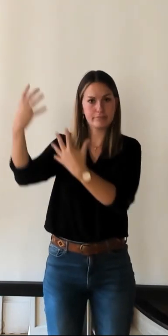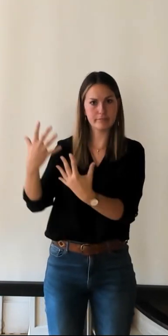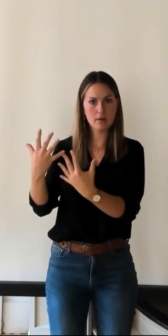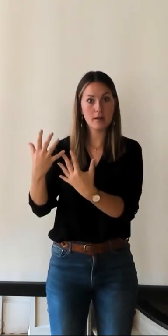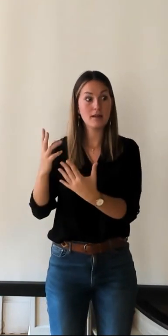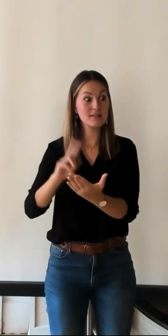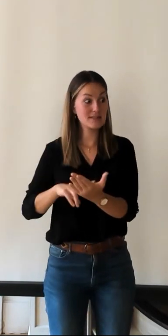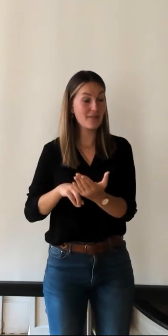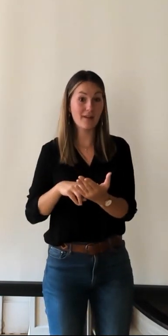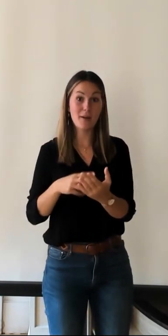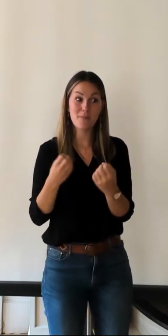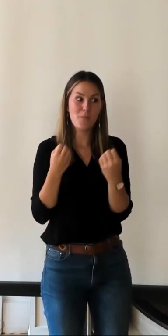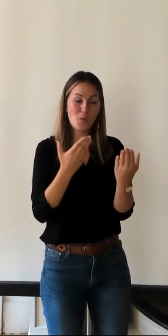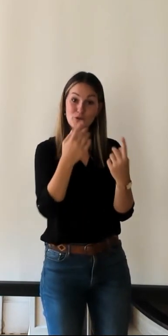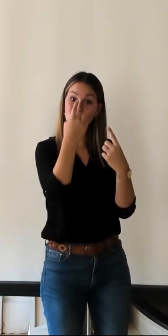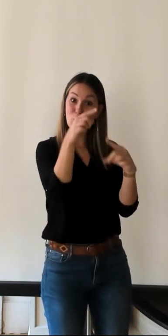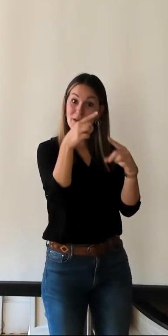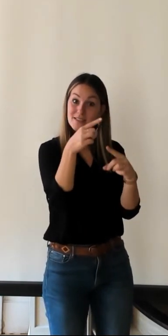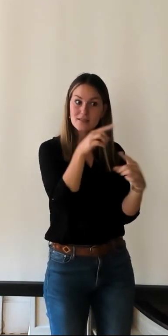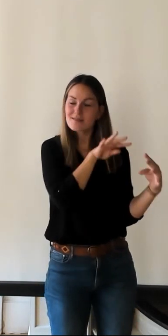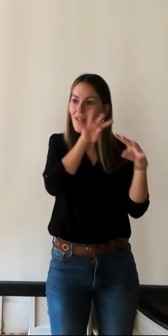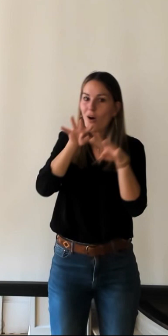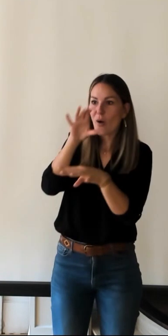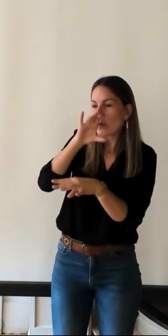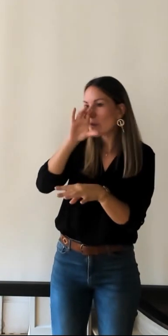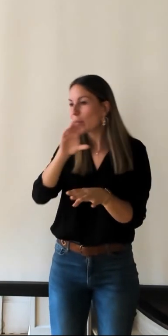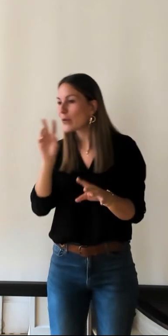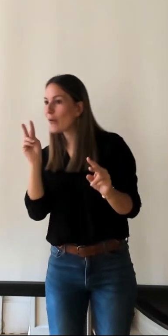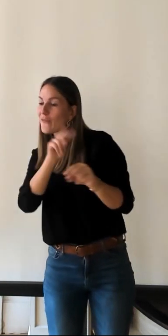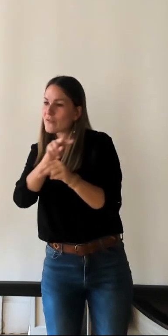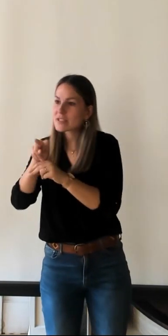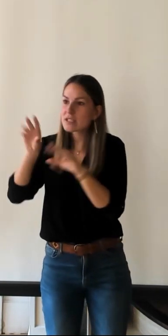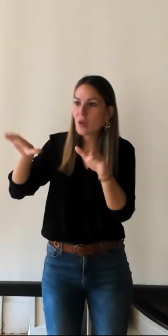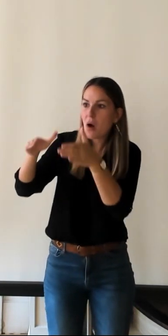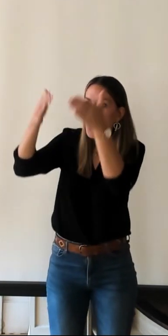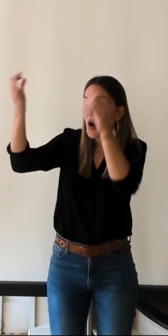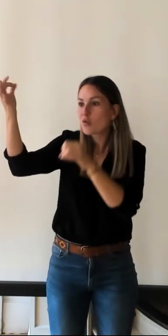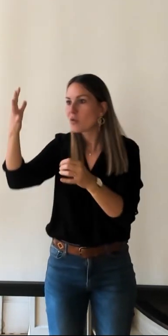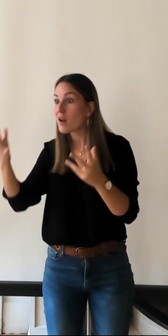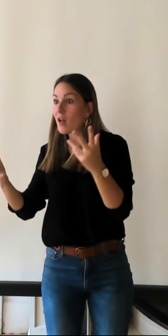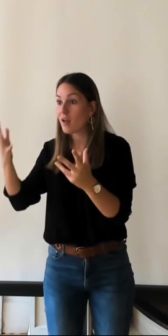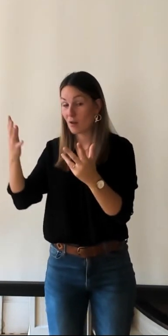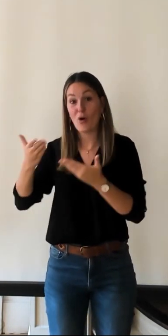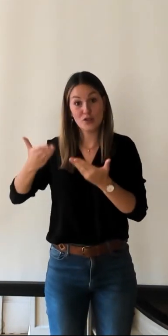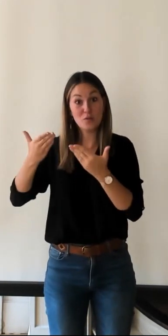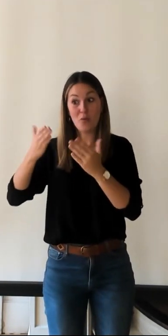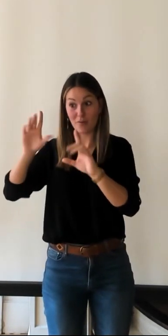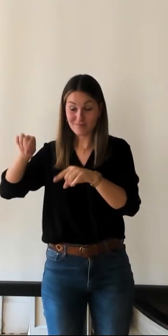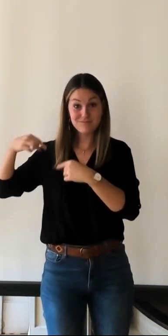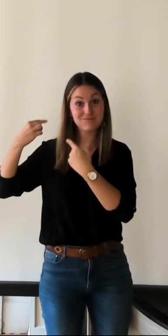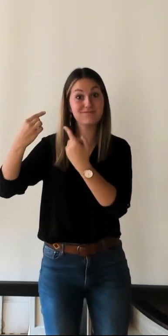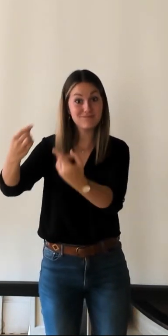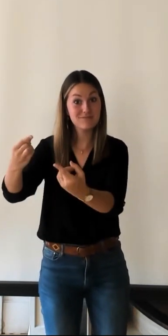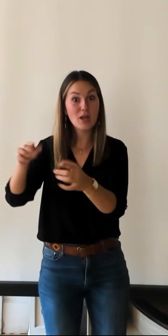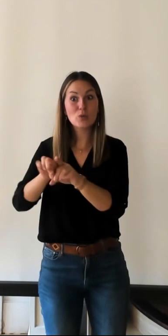touristique technique et qui existe encore voilà donc je voulais ajouter ça il y d'autres entreprises qui se